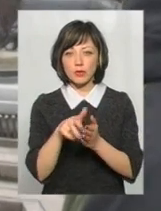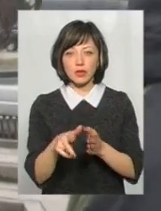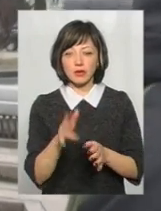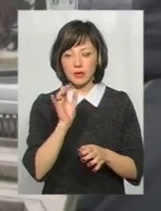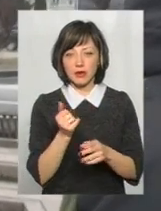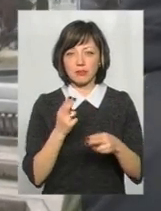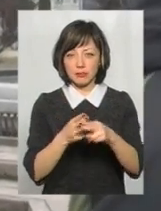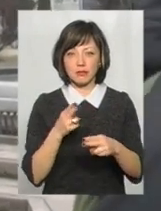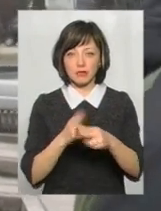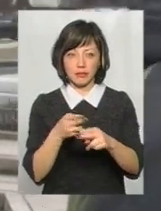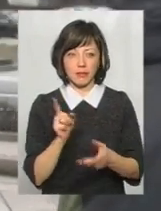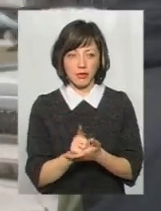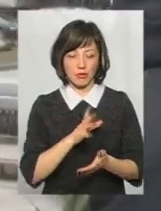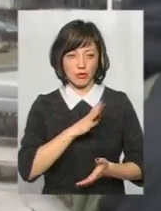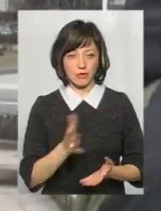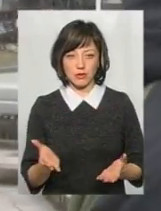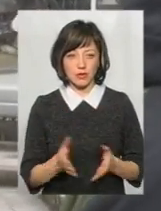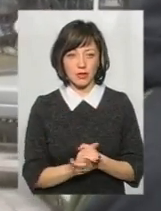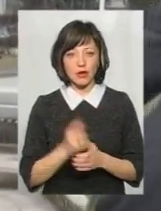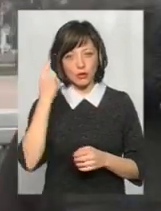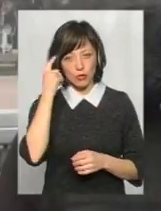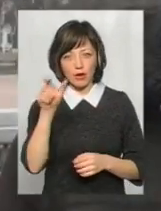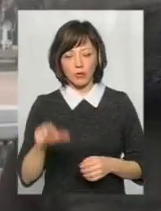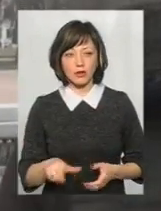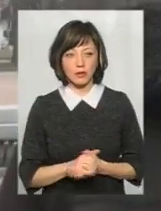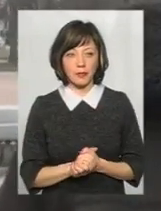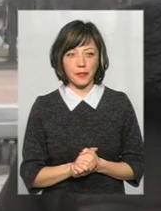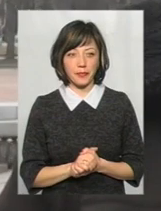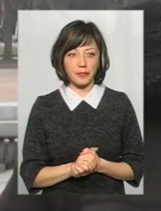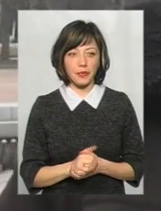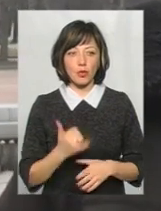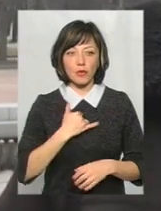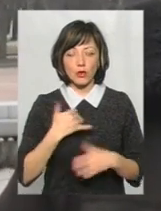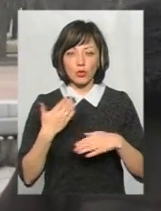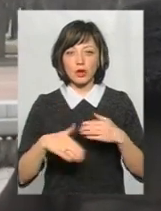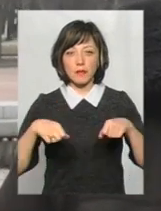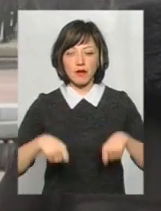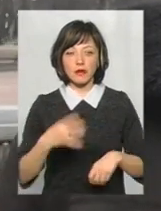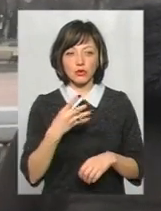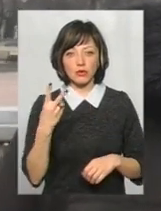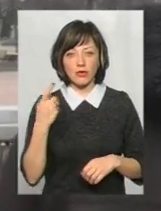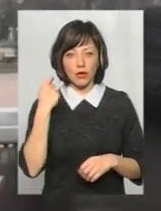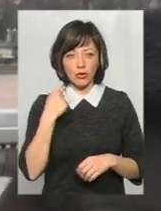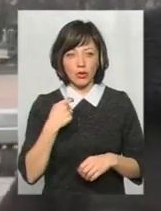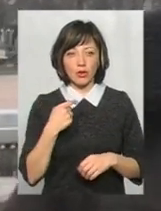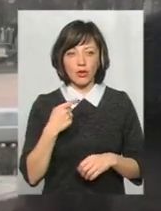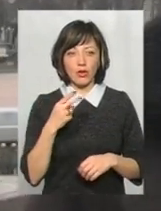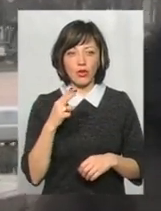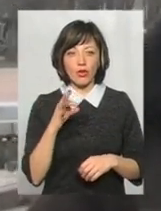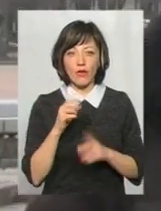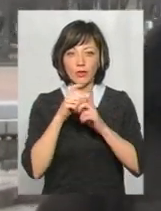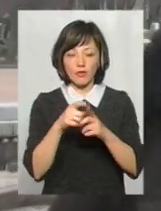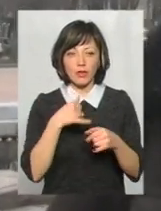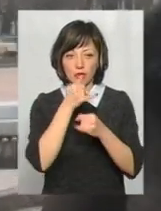йому якісь мають бути перешкоди. Тіхай думає людина. У мене вже права 42 роки. Ну, відповісти, я на це не годин.